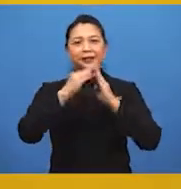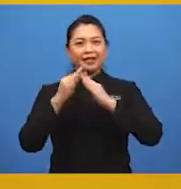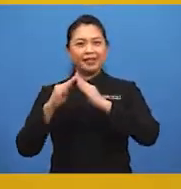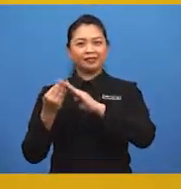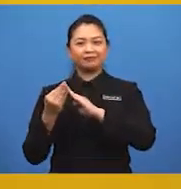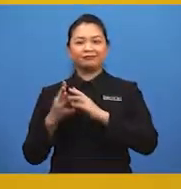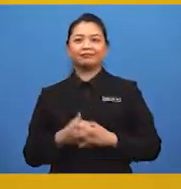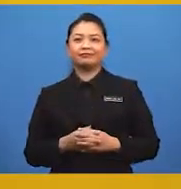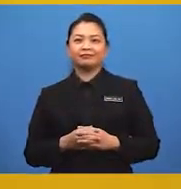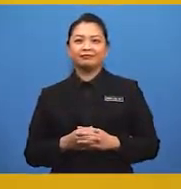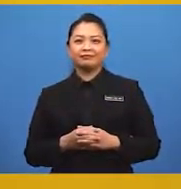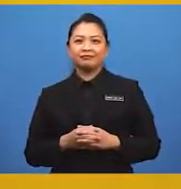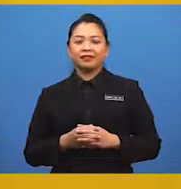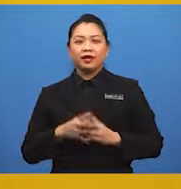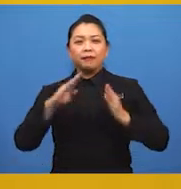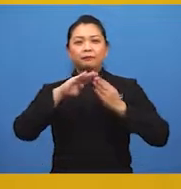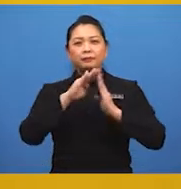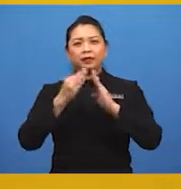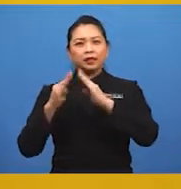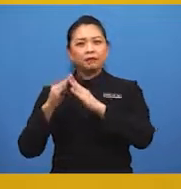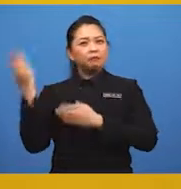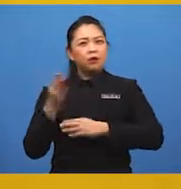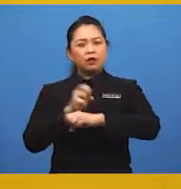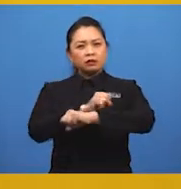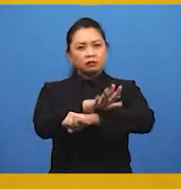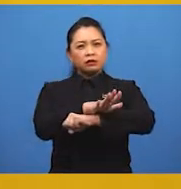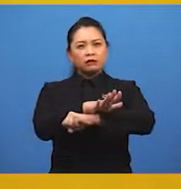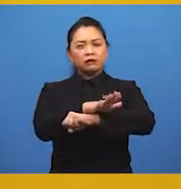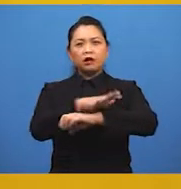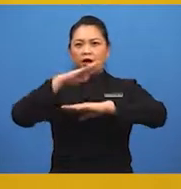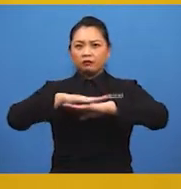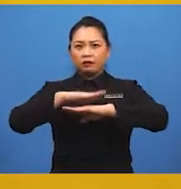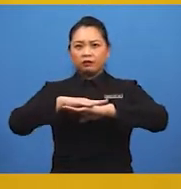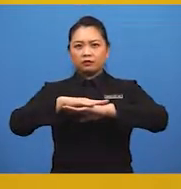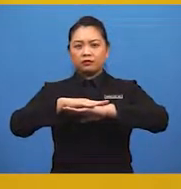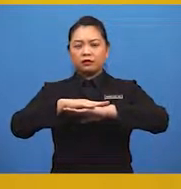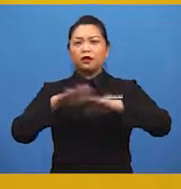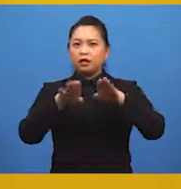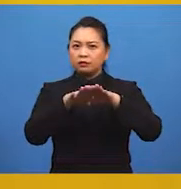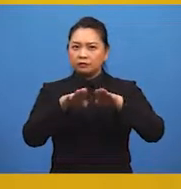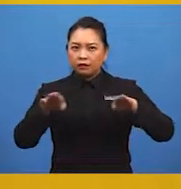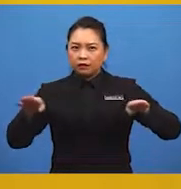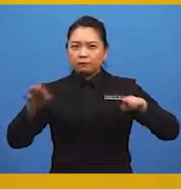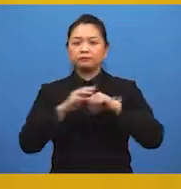pembandaran. Pembandaran membawa kesan ketara ke atas langscape,